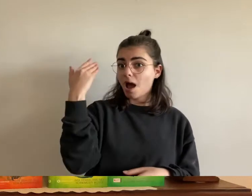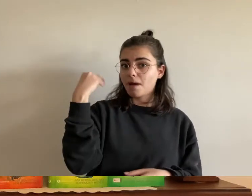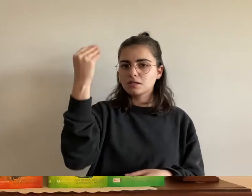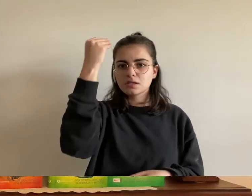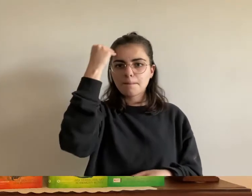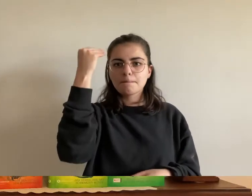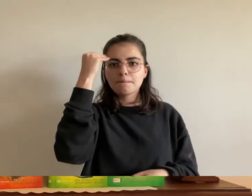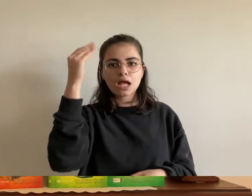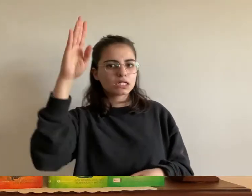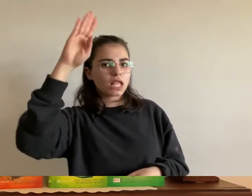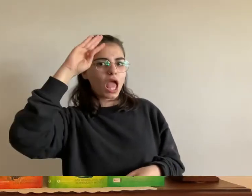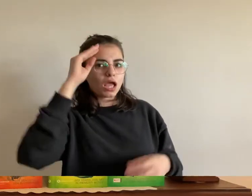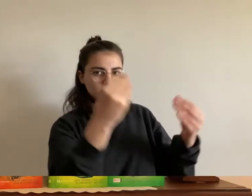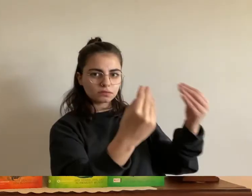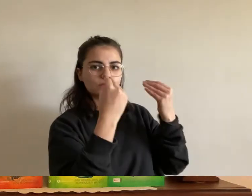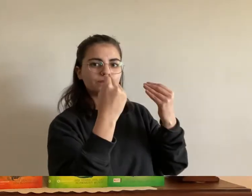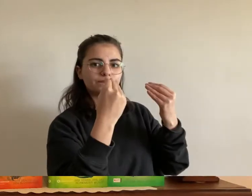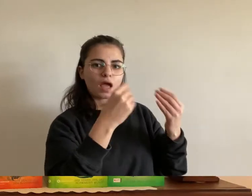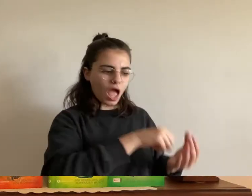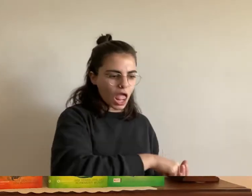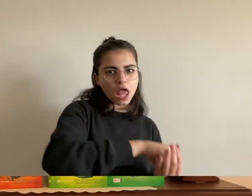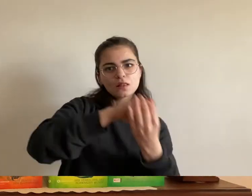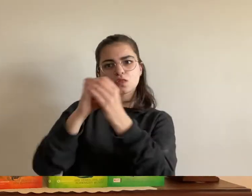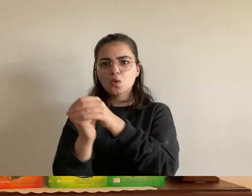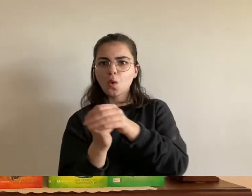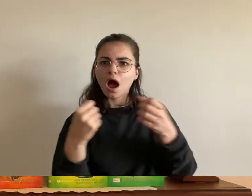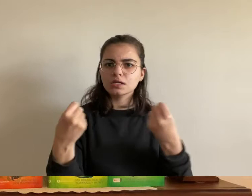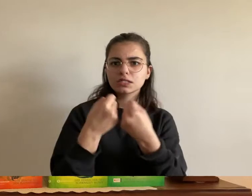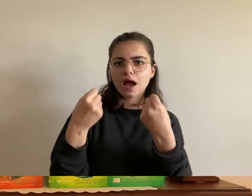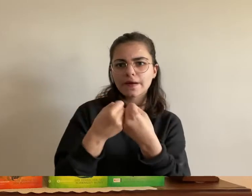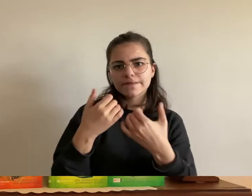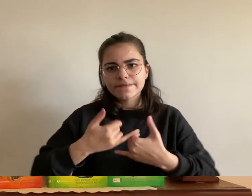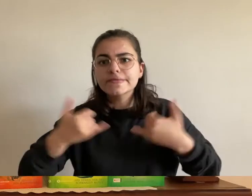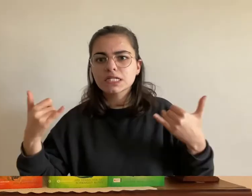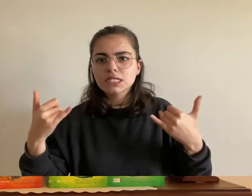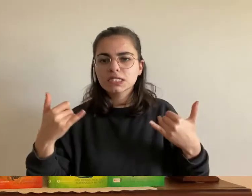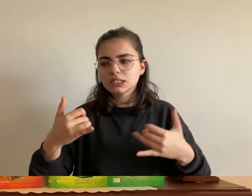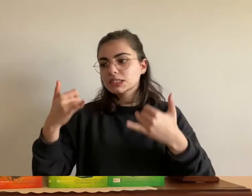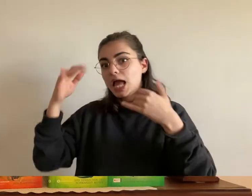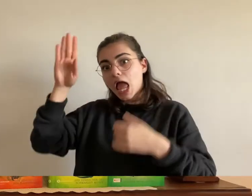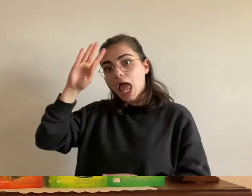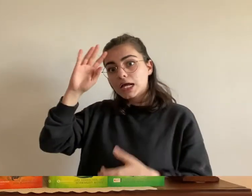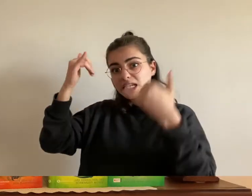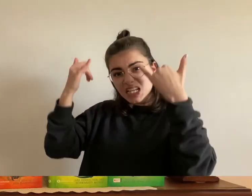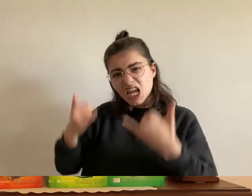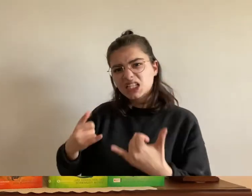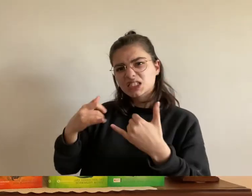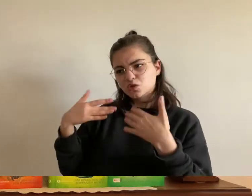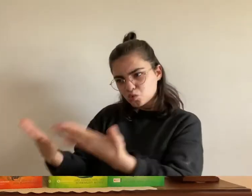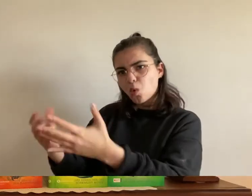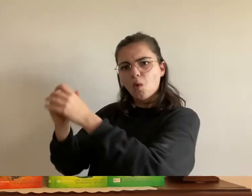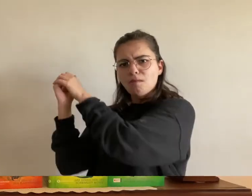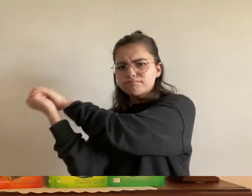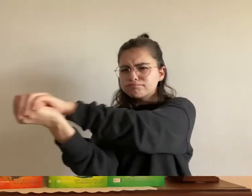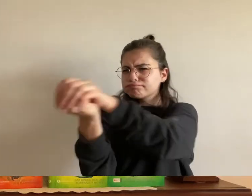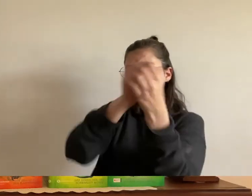doch seine kräfte schwanden und das schien der greif zu spüren anstatt weiter am boden anzugreifen